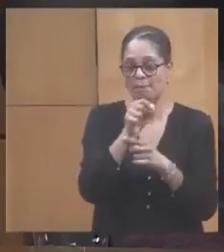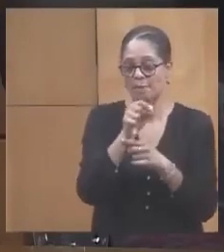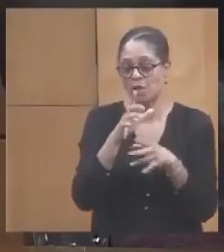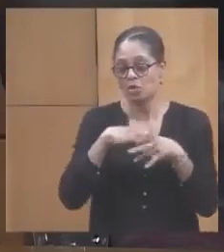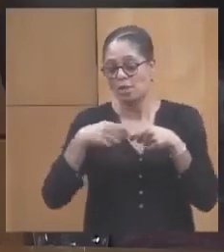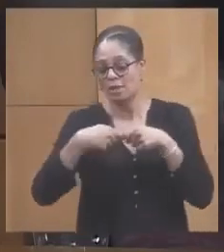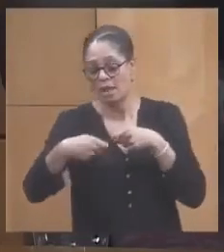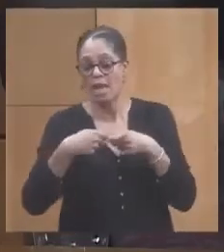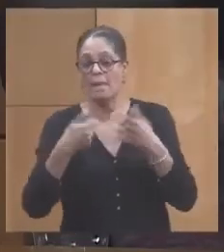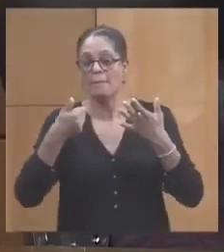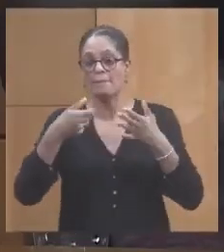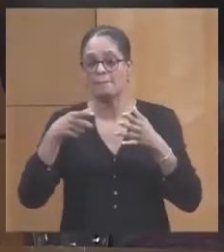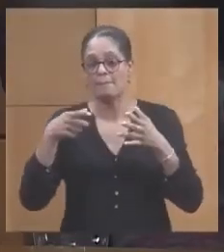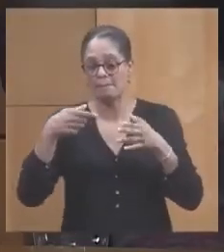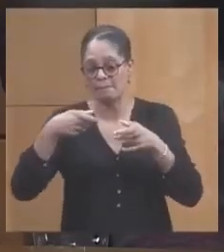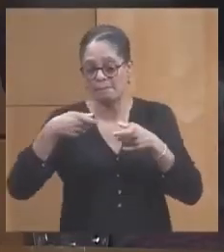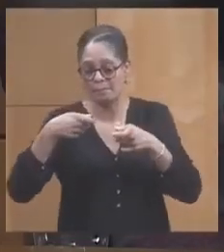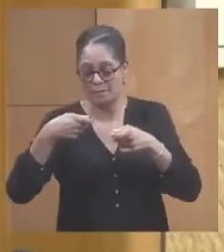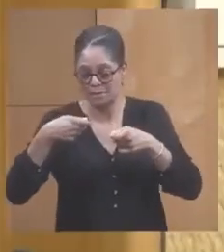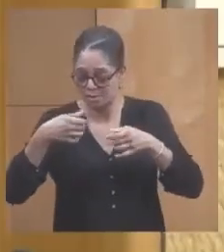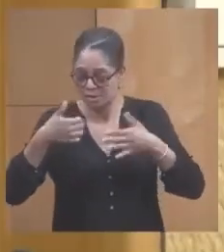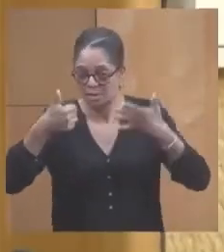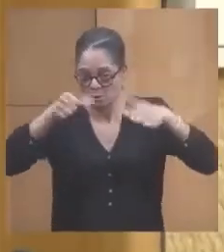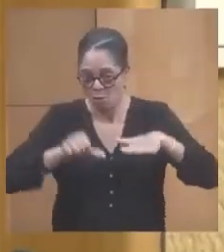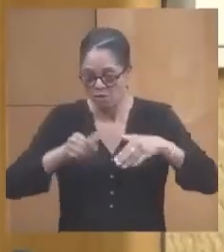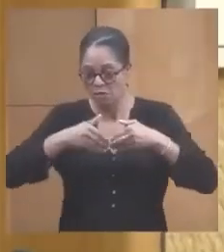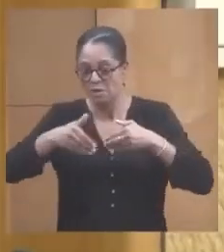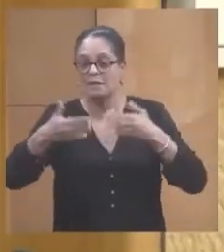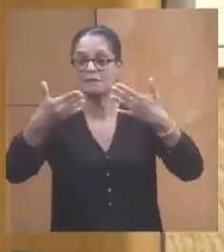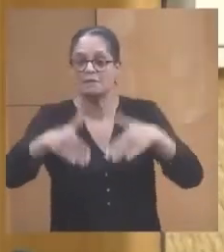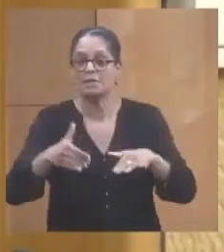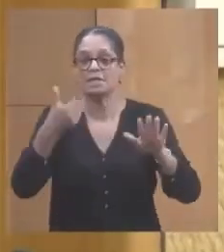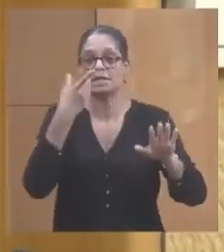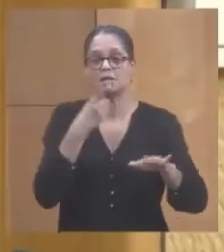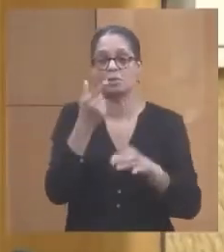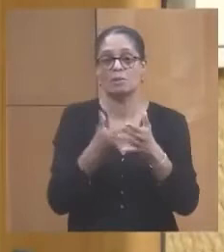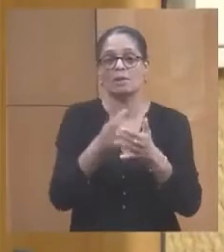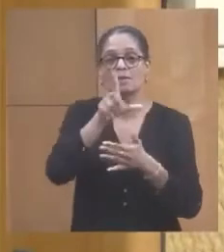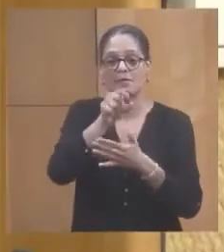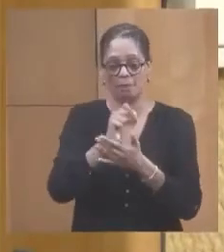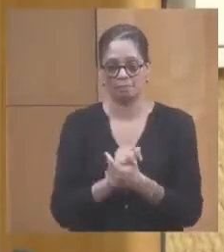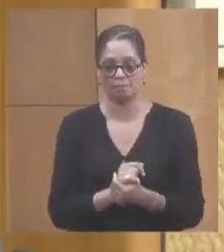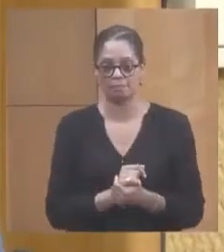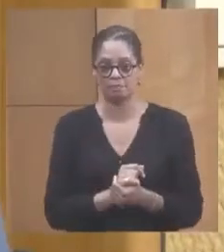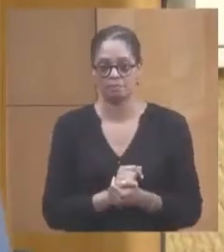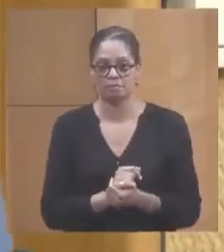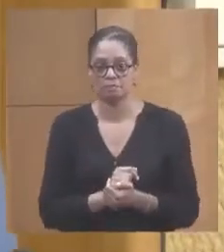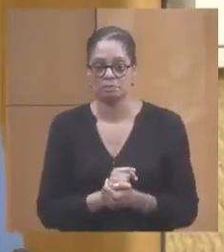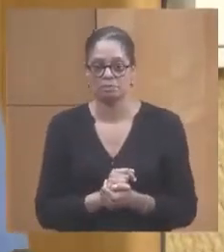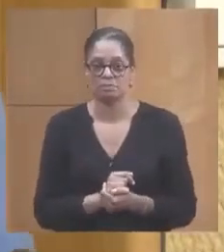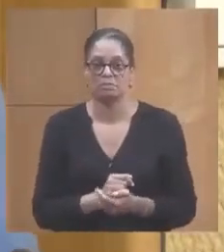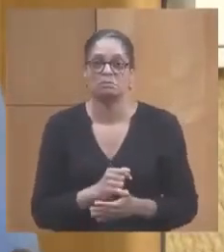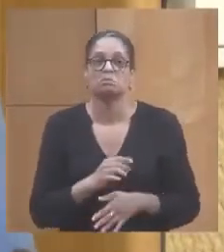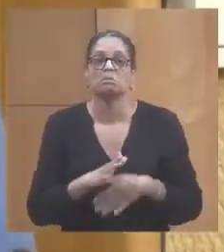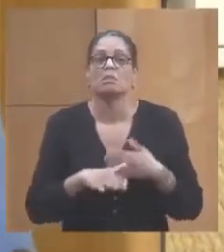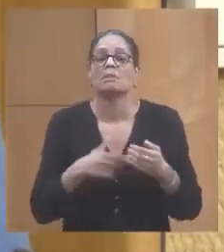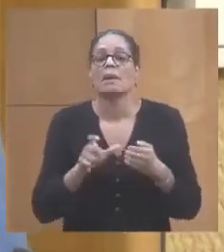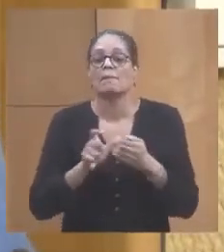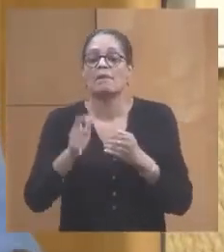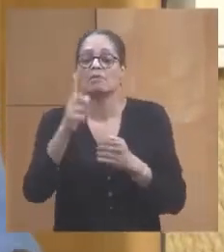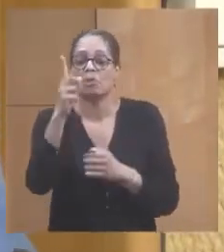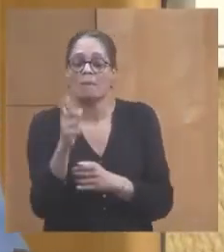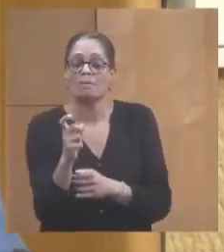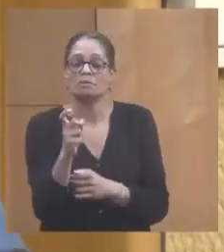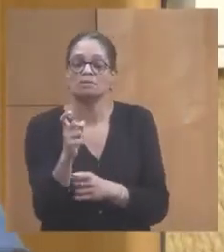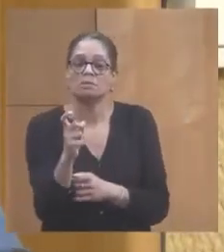prévisionnel est de 6 mois il va se terminer en décembre 2020 bien mais au moment où nous allons commencer nous serons